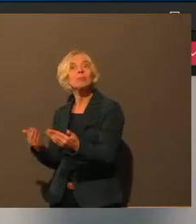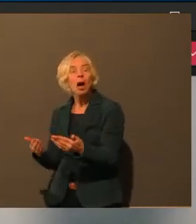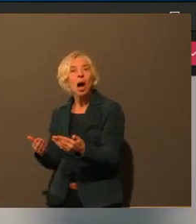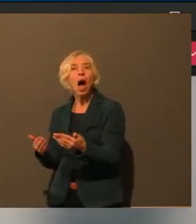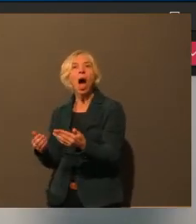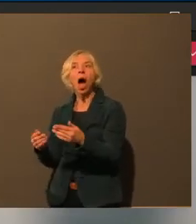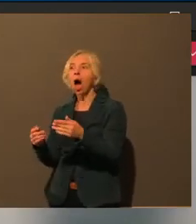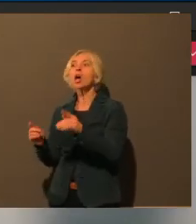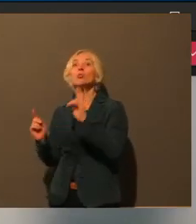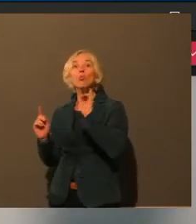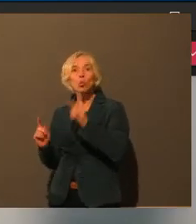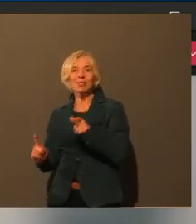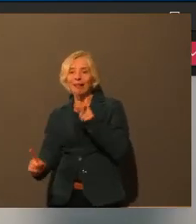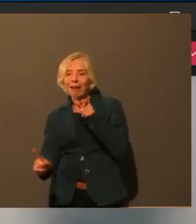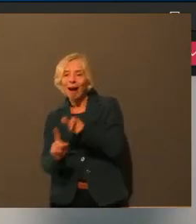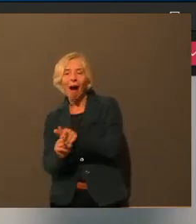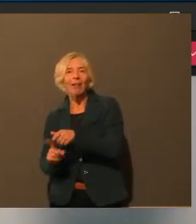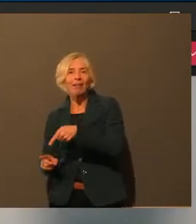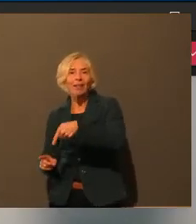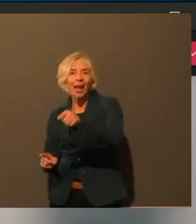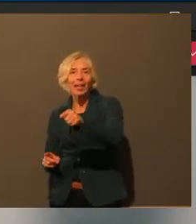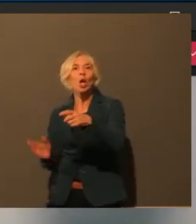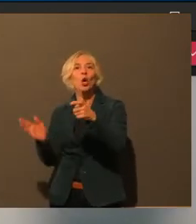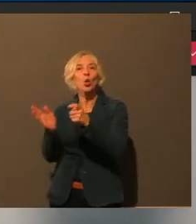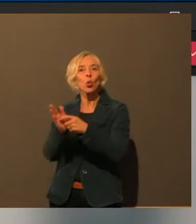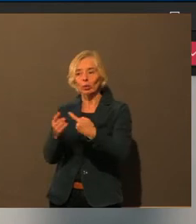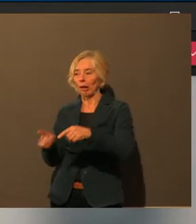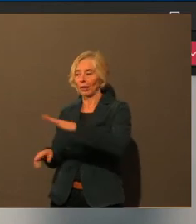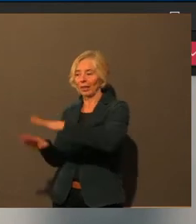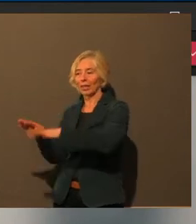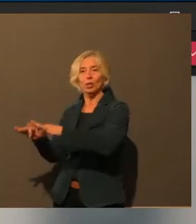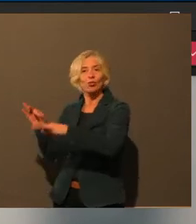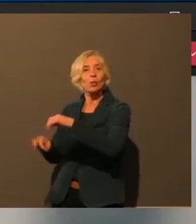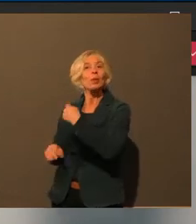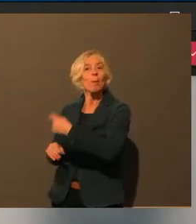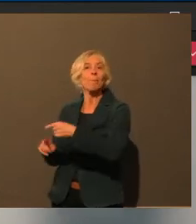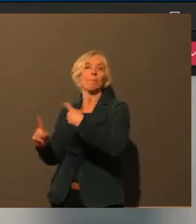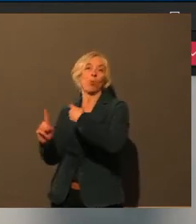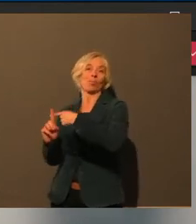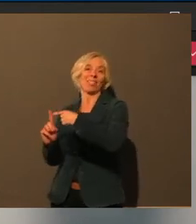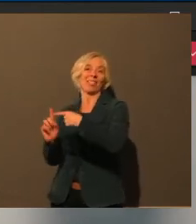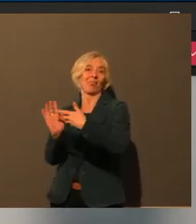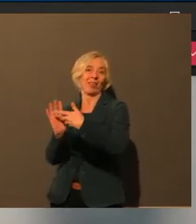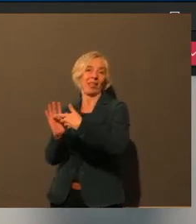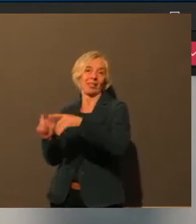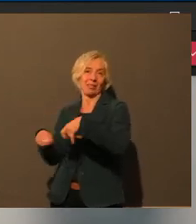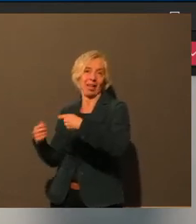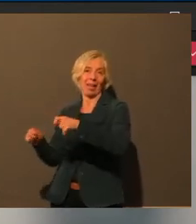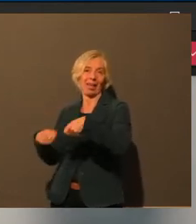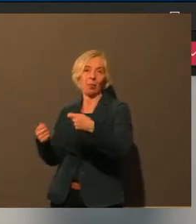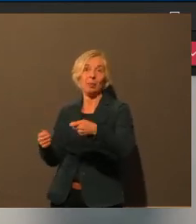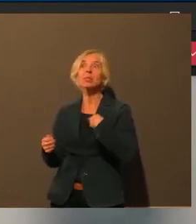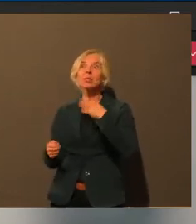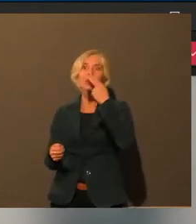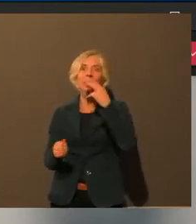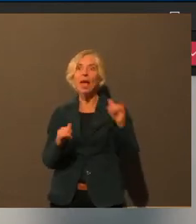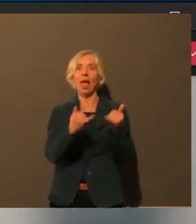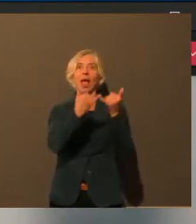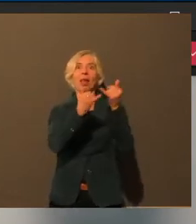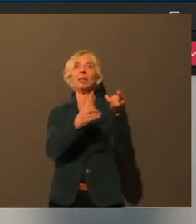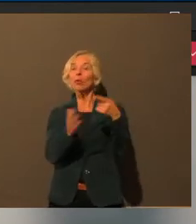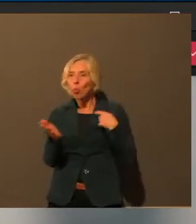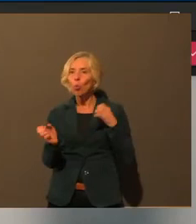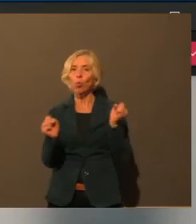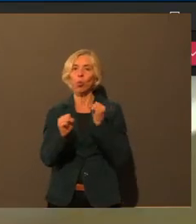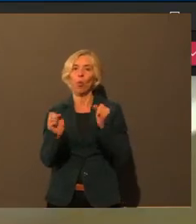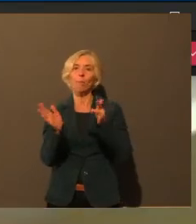es sind schon viele mittlerweile, die tatsächlich auch betroffen sind, auch so mittelbar, Eltern. Und da ist für mich die